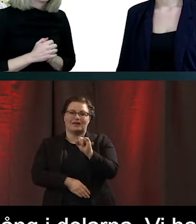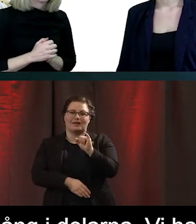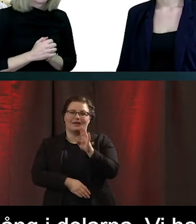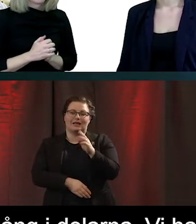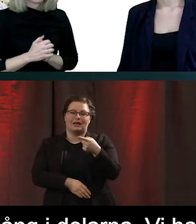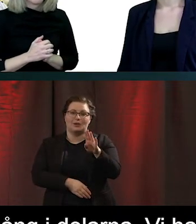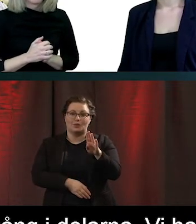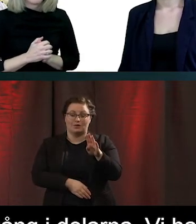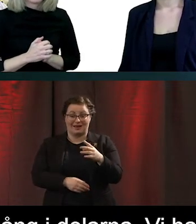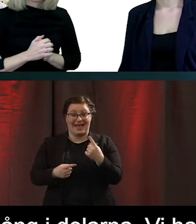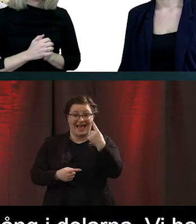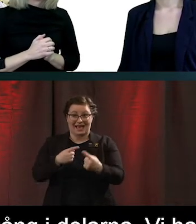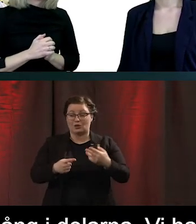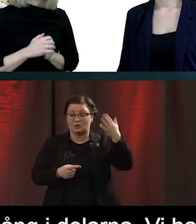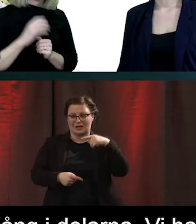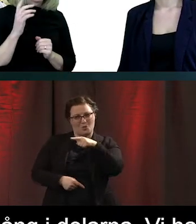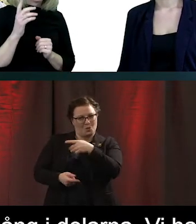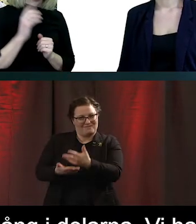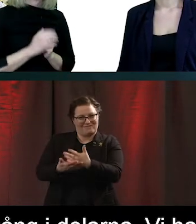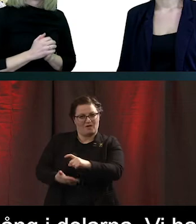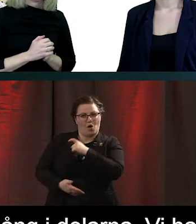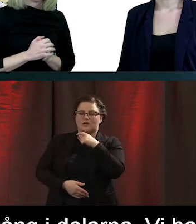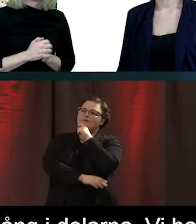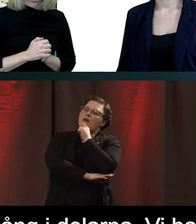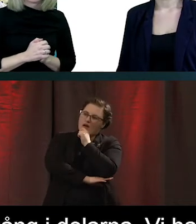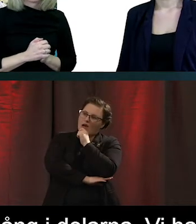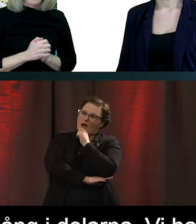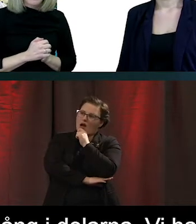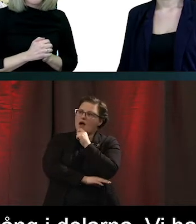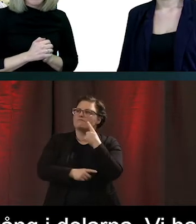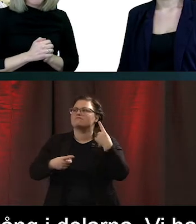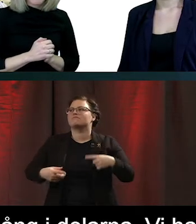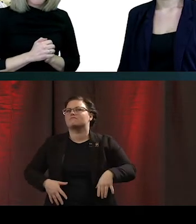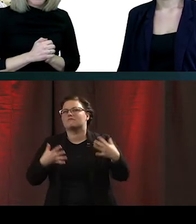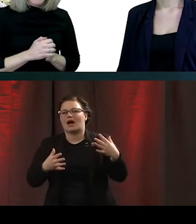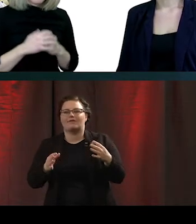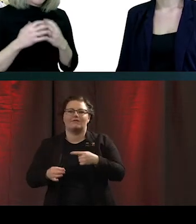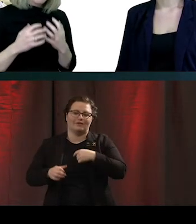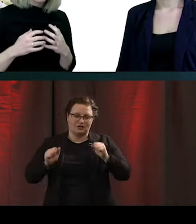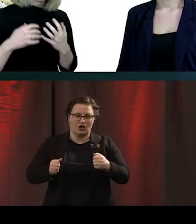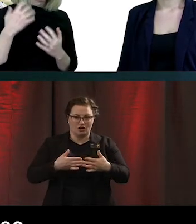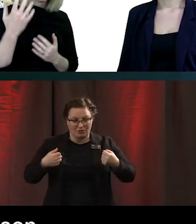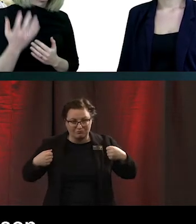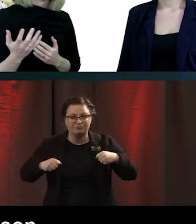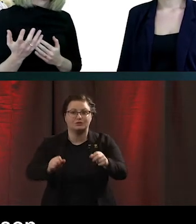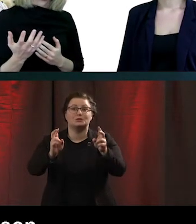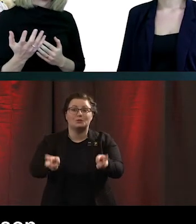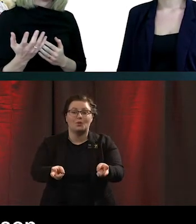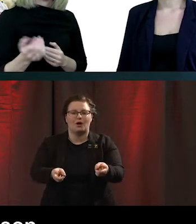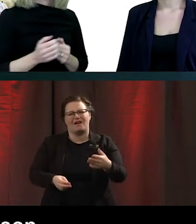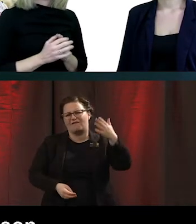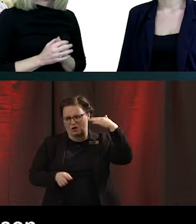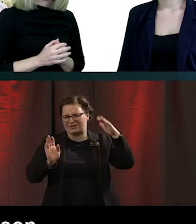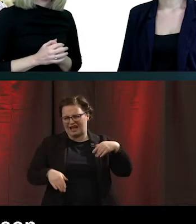för ett år sedan ungefär. Som vi såg att det är så här, vi ska ta oss an det här arbetet. Vi har haft mycket teknikfokus